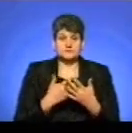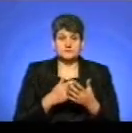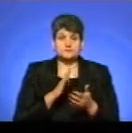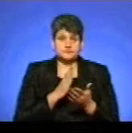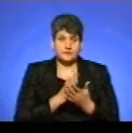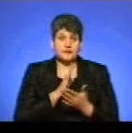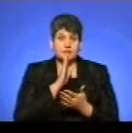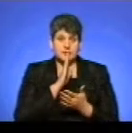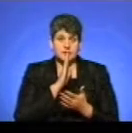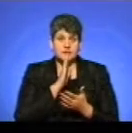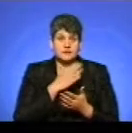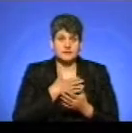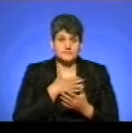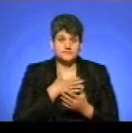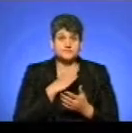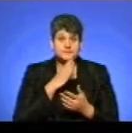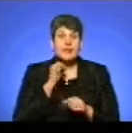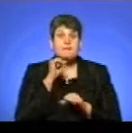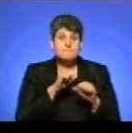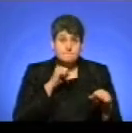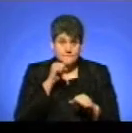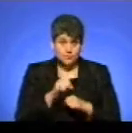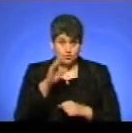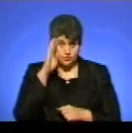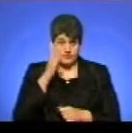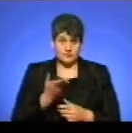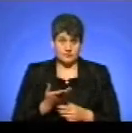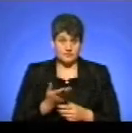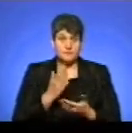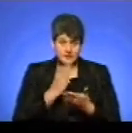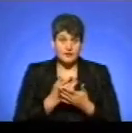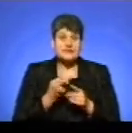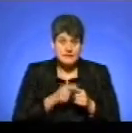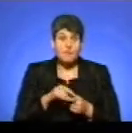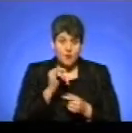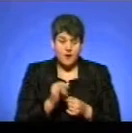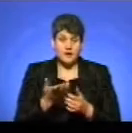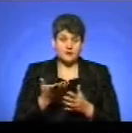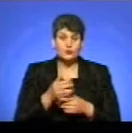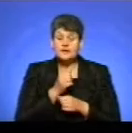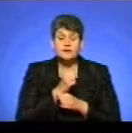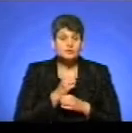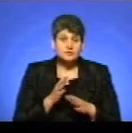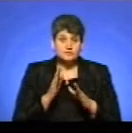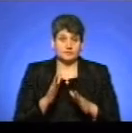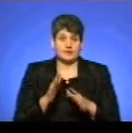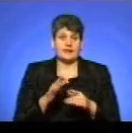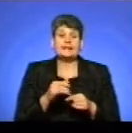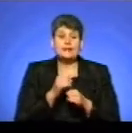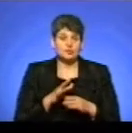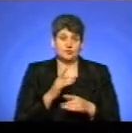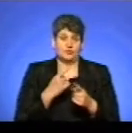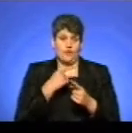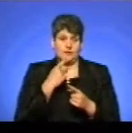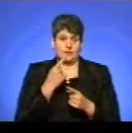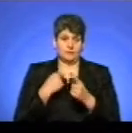жінки наші, українки б'ють чоловіків. І зрештою це так само погано, і так само неприпустимо, як і зворотній варіант,